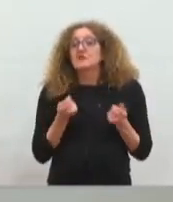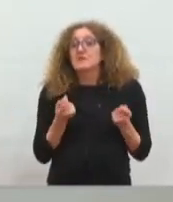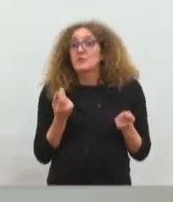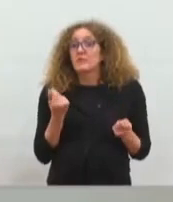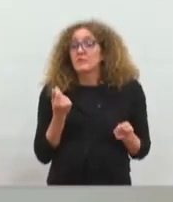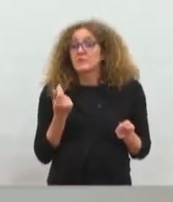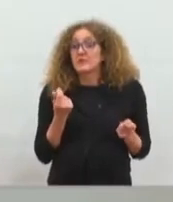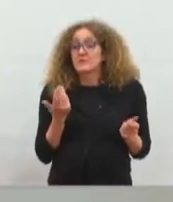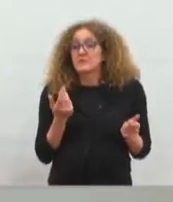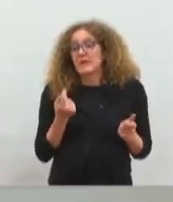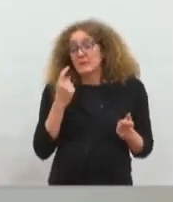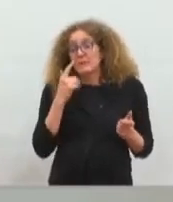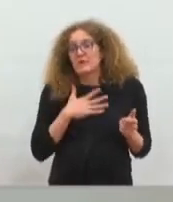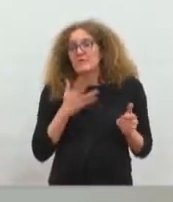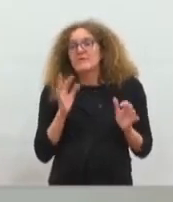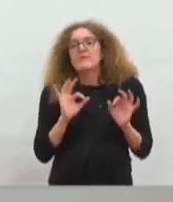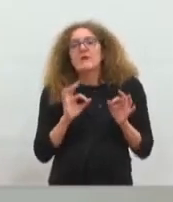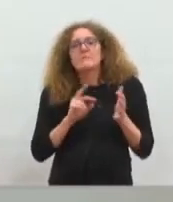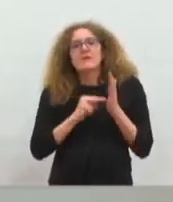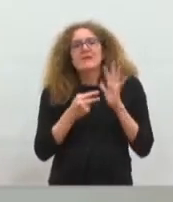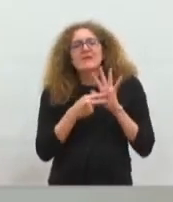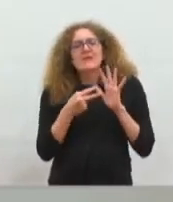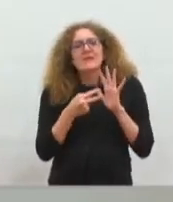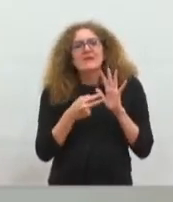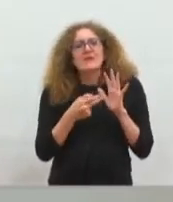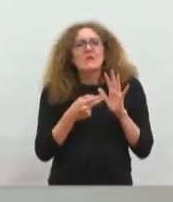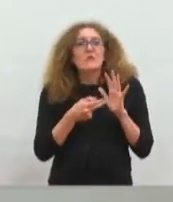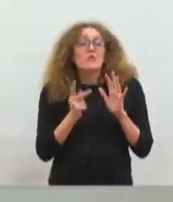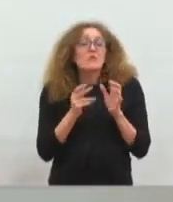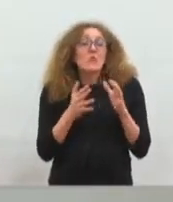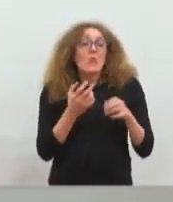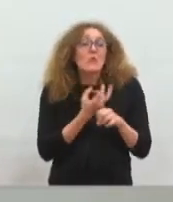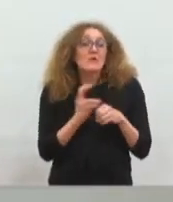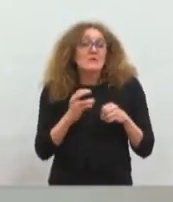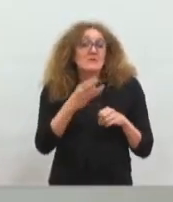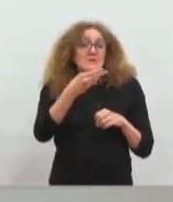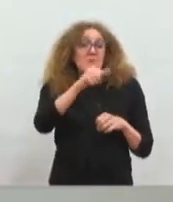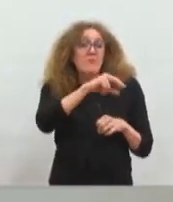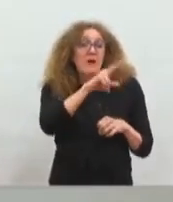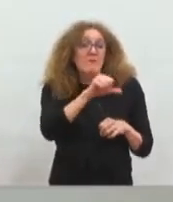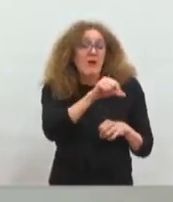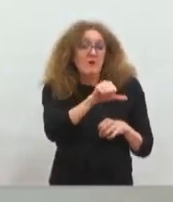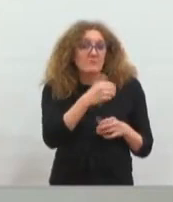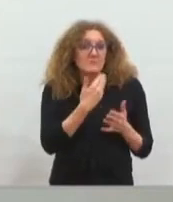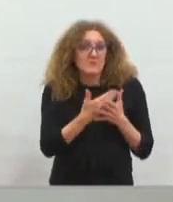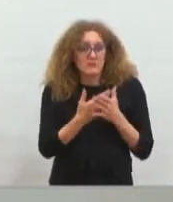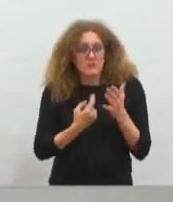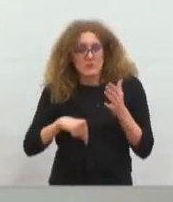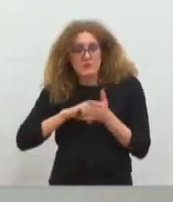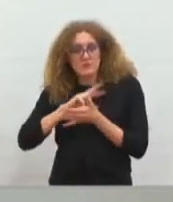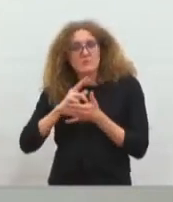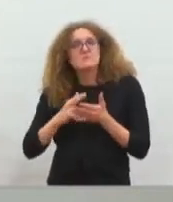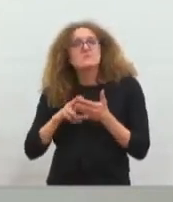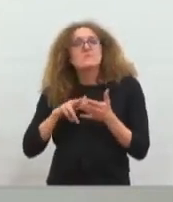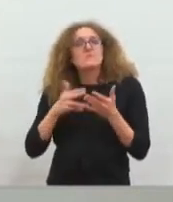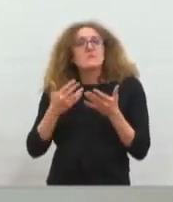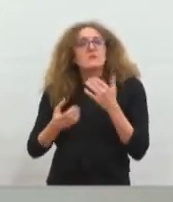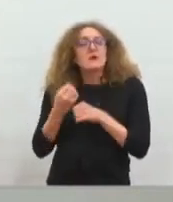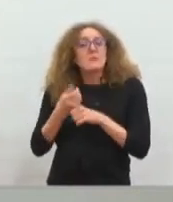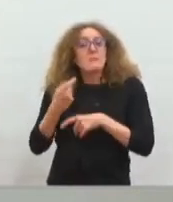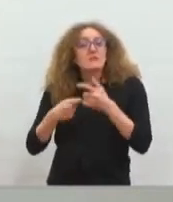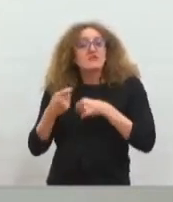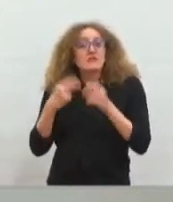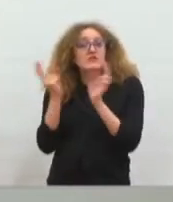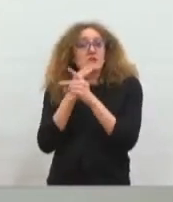principal risque technique concerne Maera. C'est pour cela que nous faisons un marché général de performance qui nous permettra de choisir non seulement